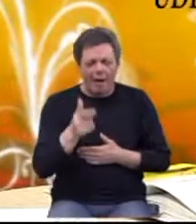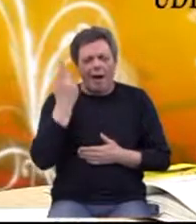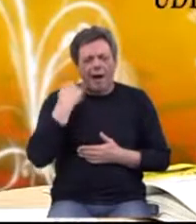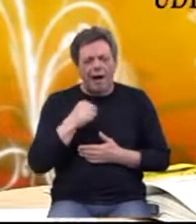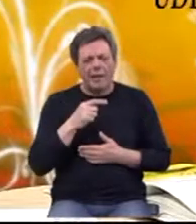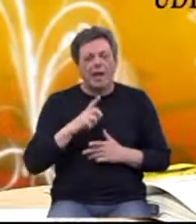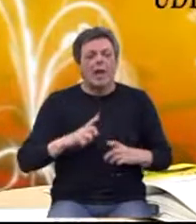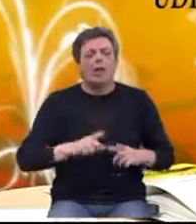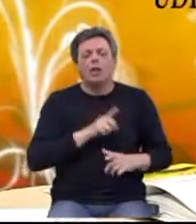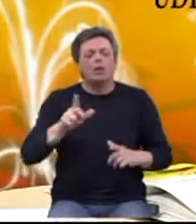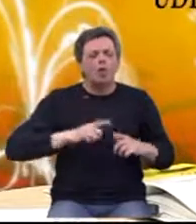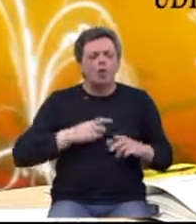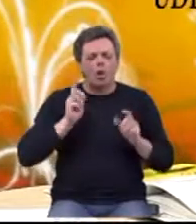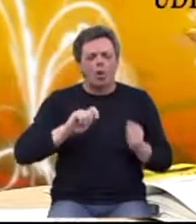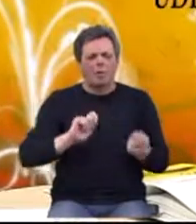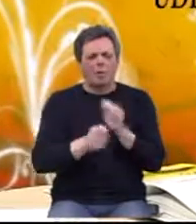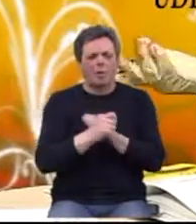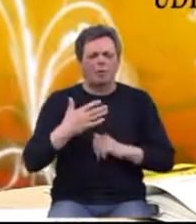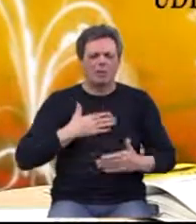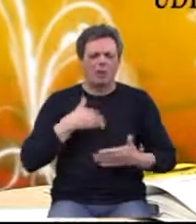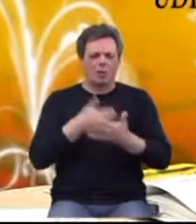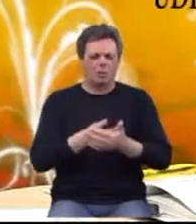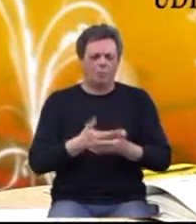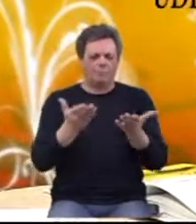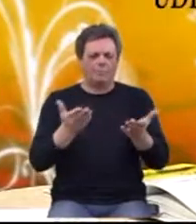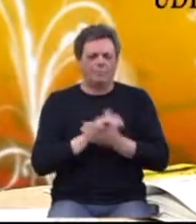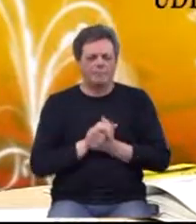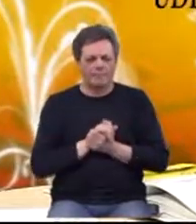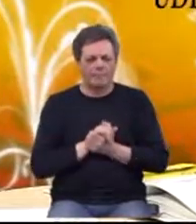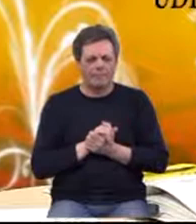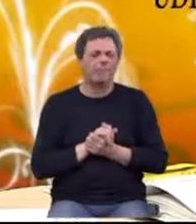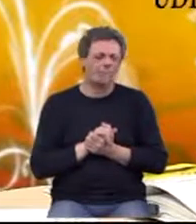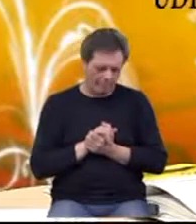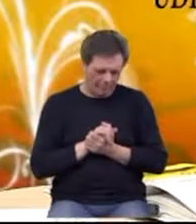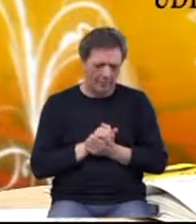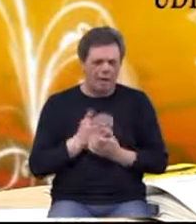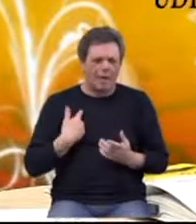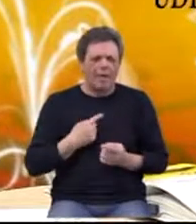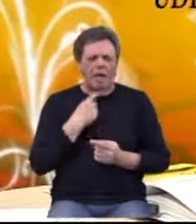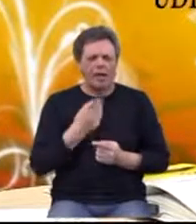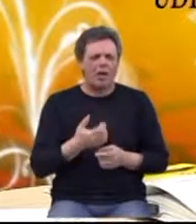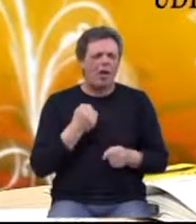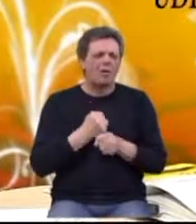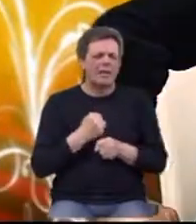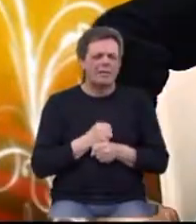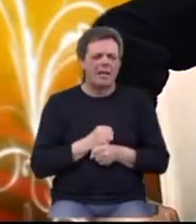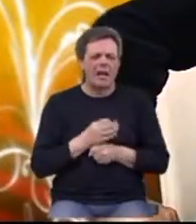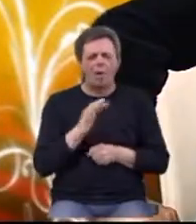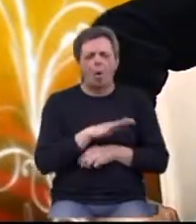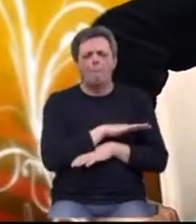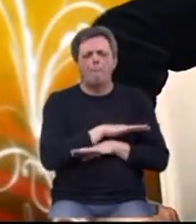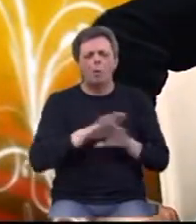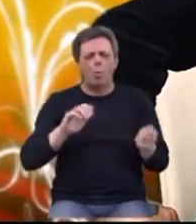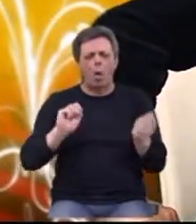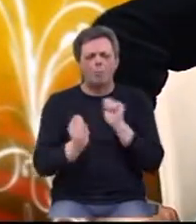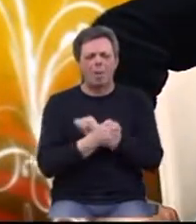ali doživotno moramo promijeniti svoj pristup. Evo, druge vrste, to. Ja bih rekao da se radi o potpunoj